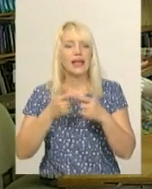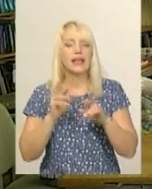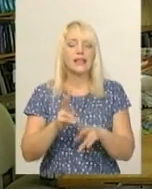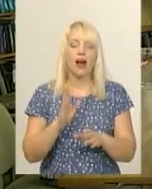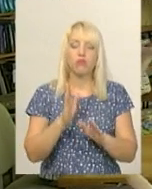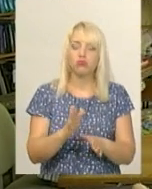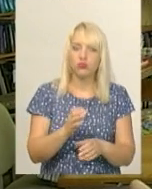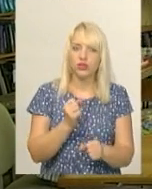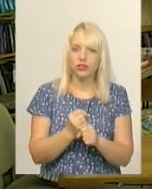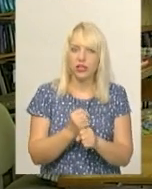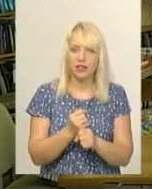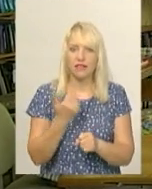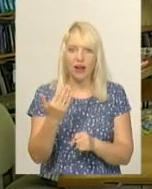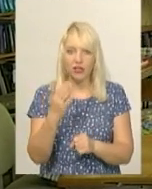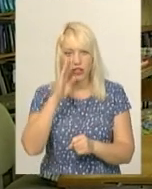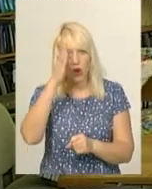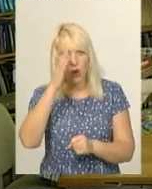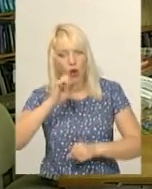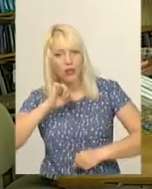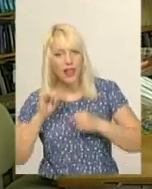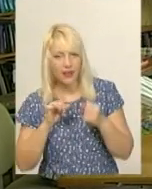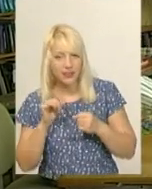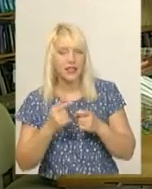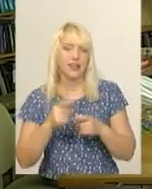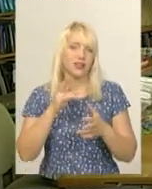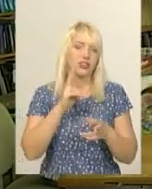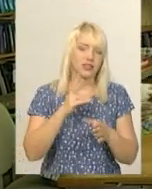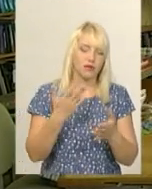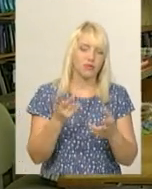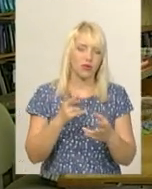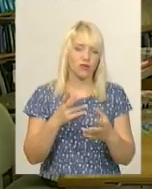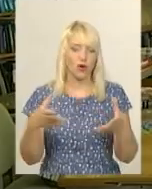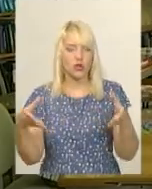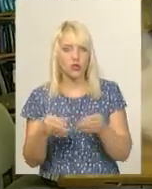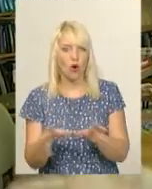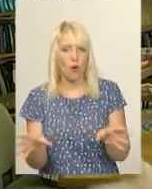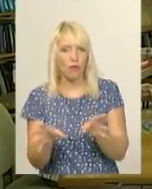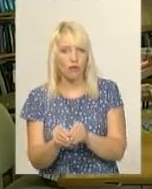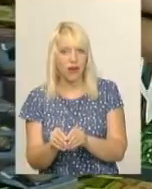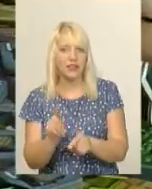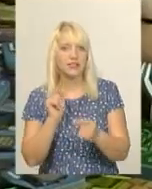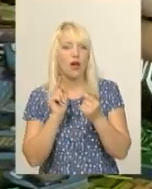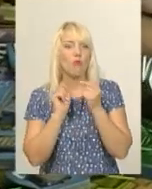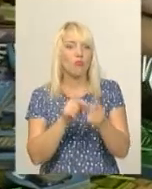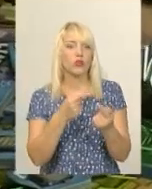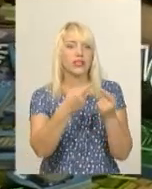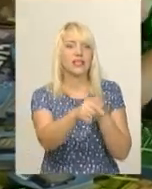будуть діяти ваші колеги, ваші опоненти, можливо, з кимось кооперуватися проти інших.